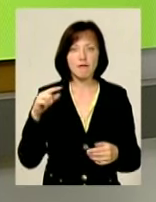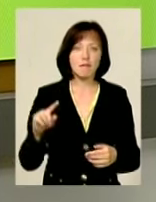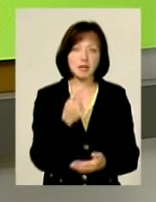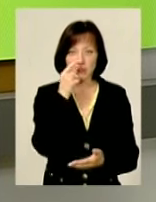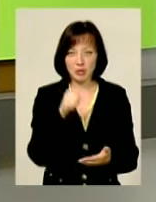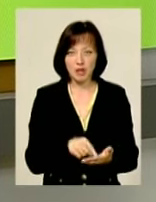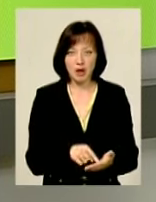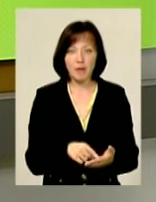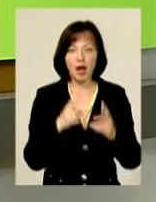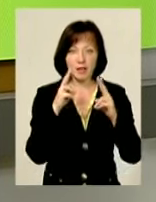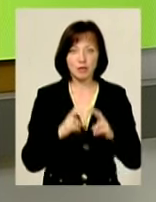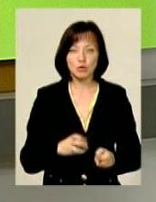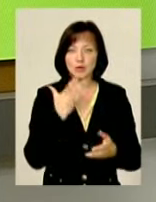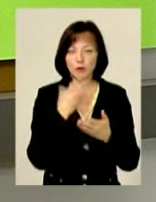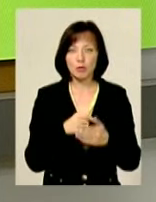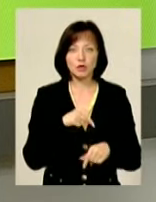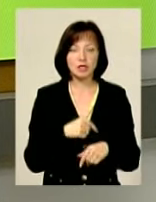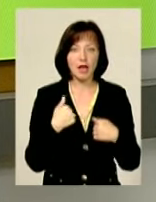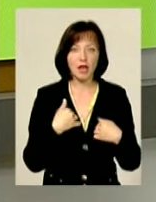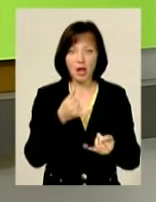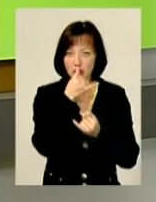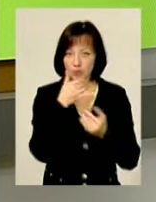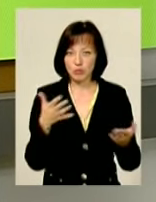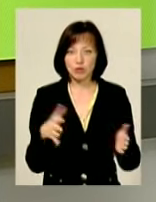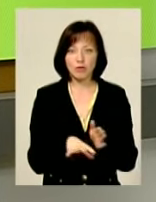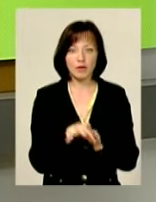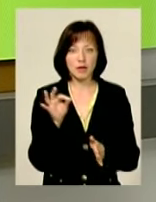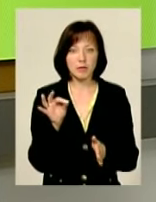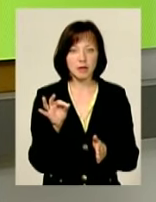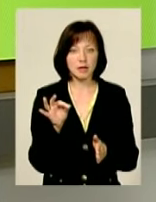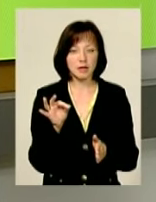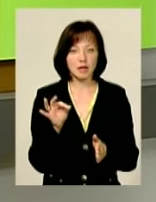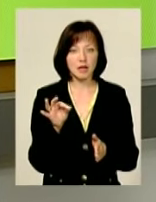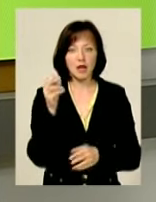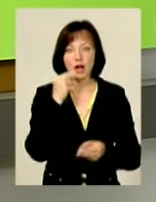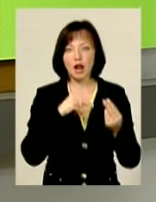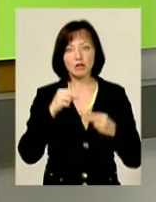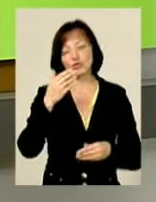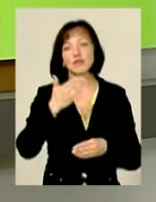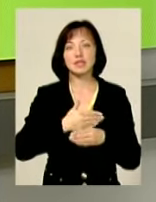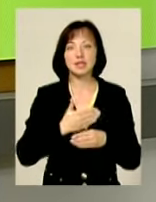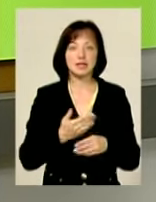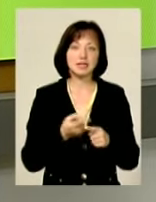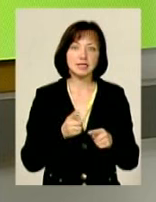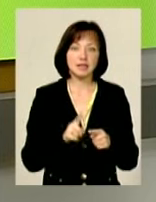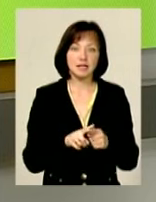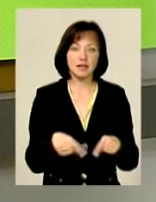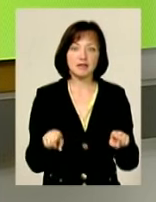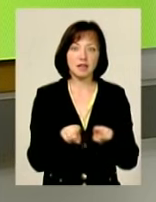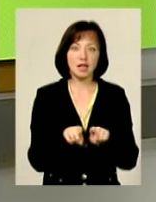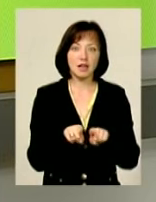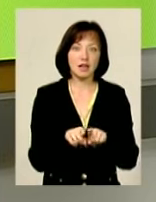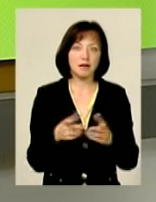аналізуючи свої почуття. Я не можу вибрати якусь кращу виставу. Це все одно знаєте, що перед тобою